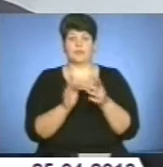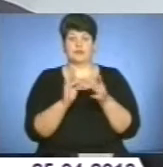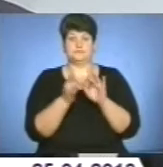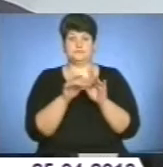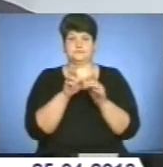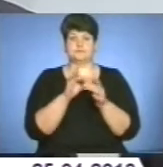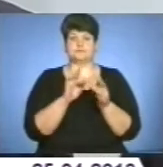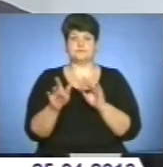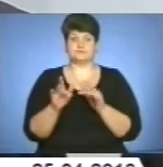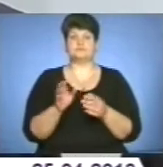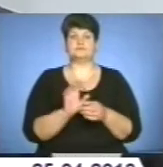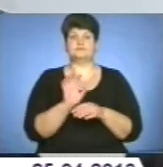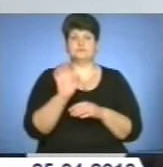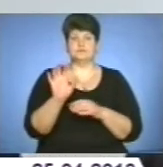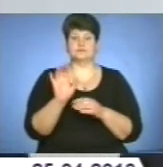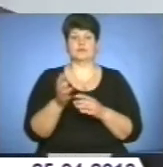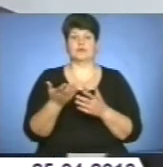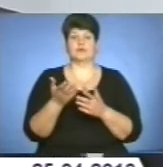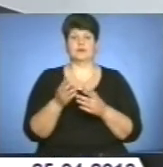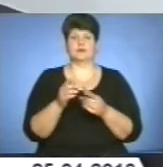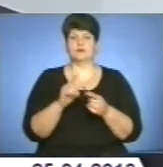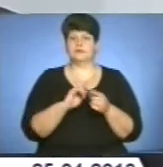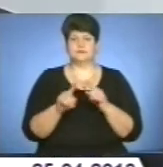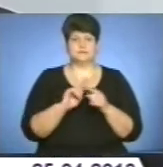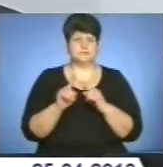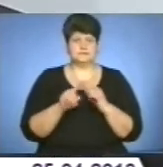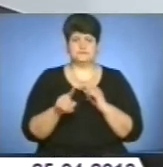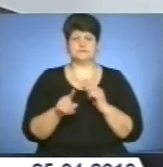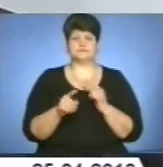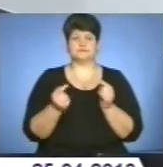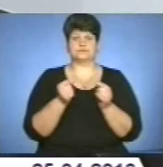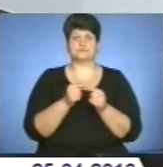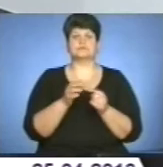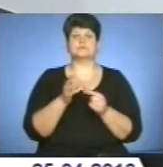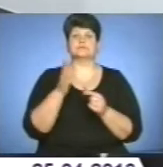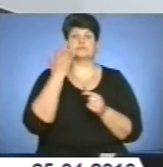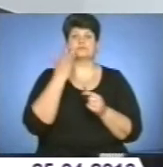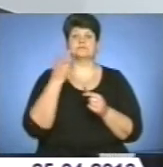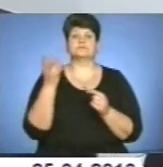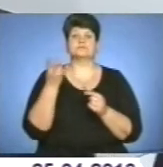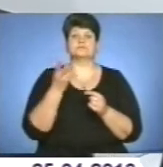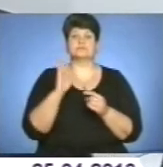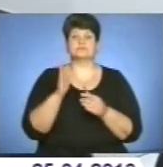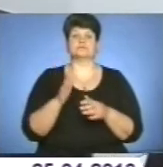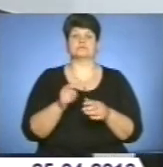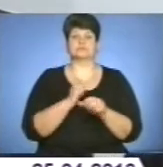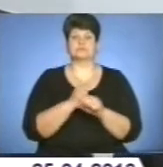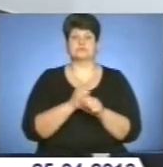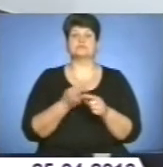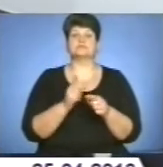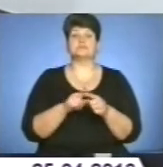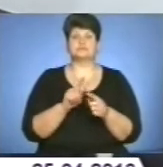вносить їх в електронну базу даних. Система автоматично визначає виконавцей дату виконання, до якої потрібно забезпечити виконання даного документу.